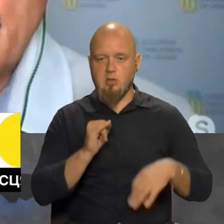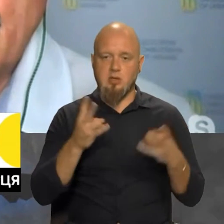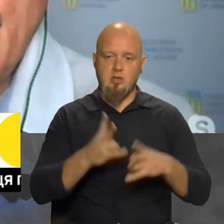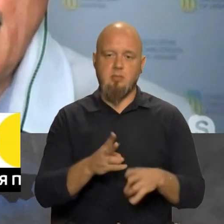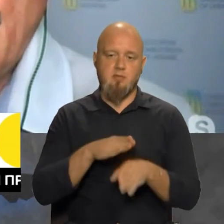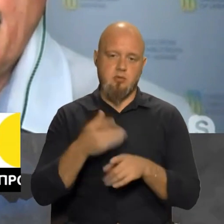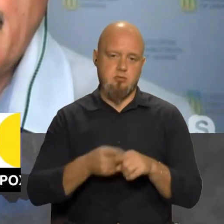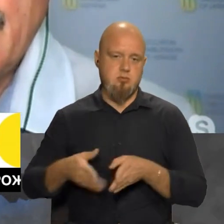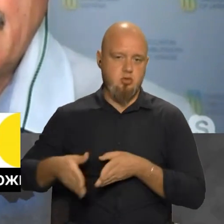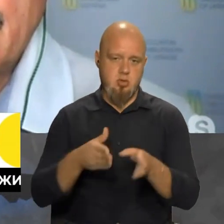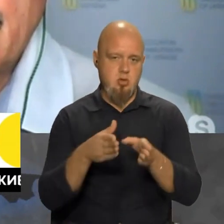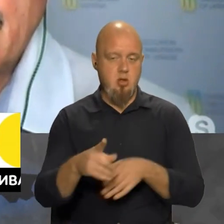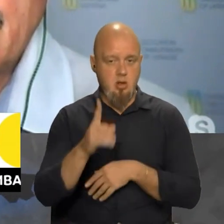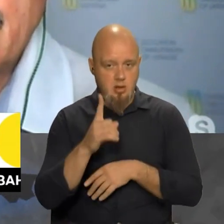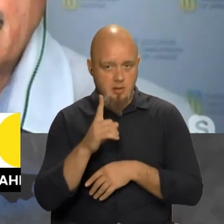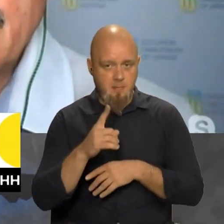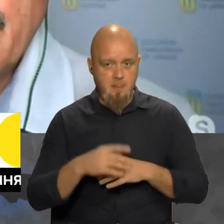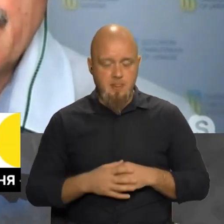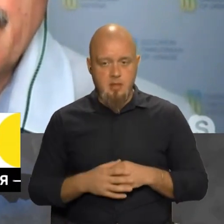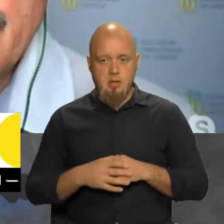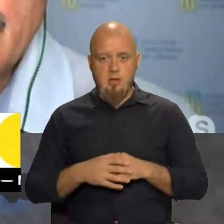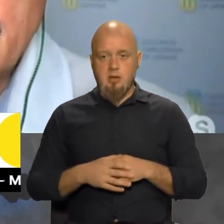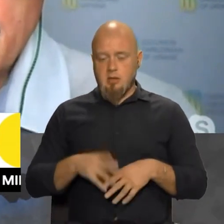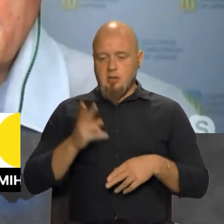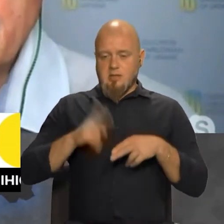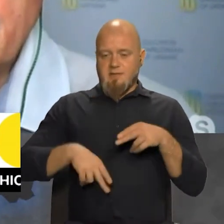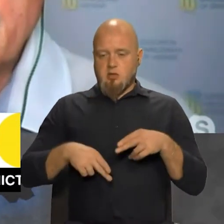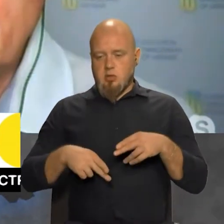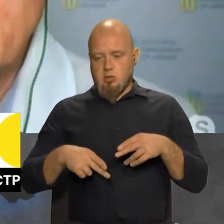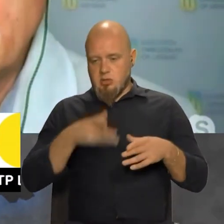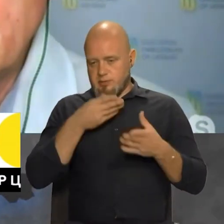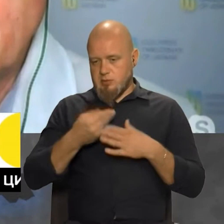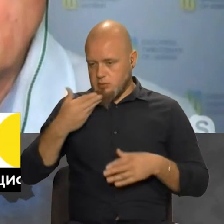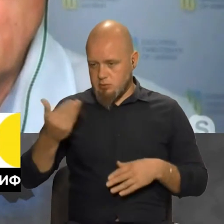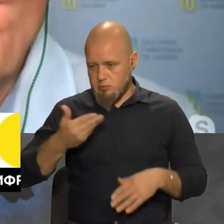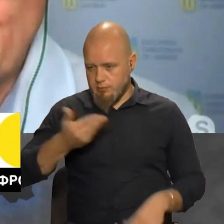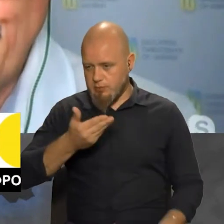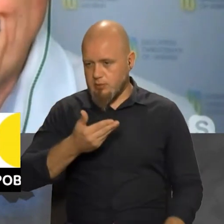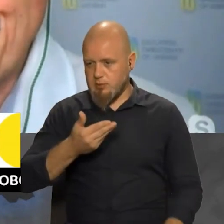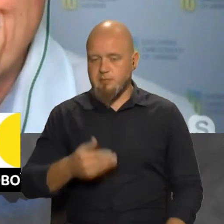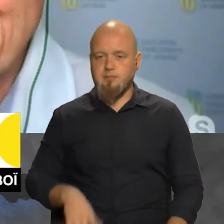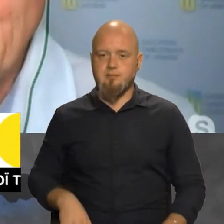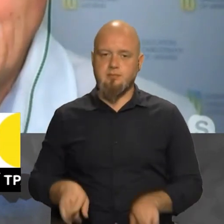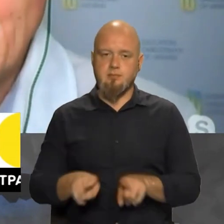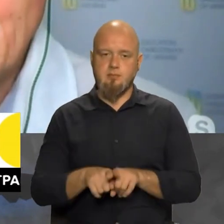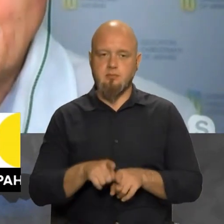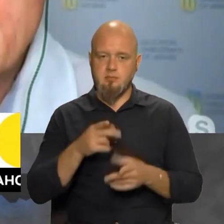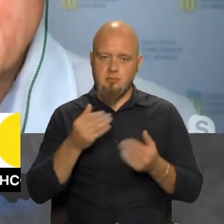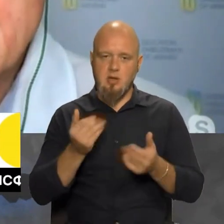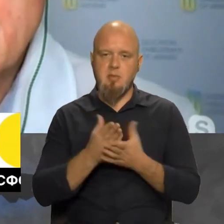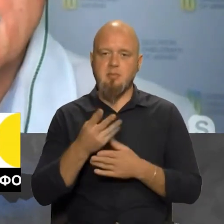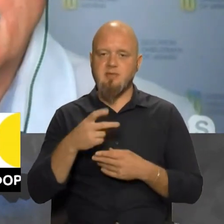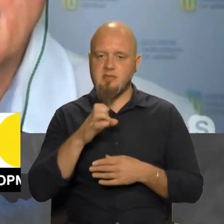треба йти цим шляхом. Але завершуючи свою промову, я можу сказати,